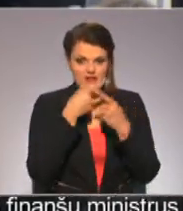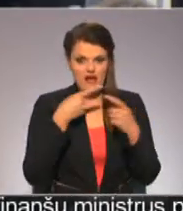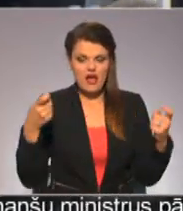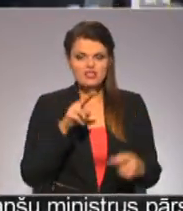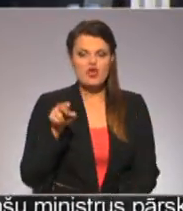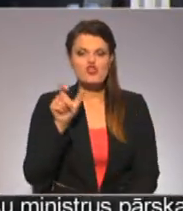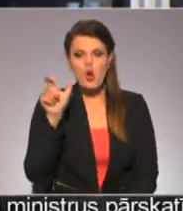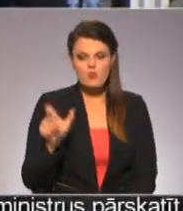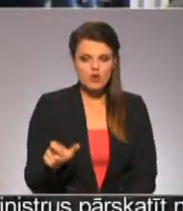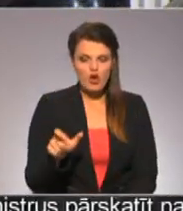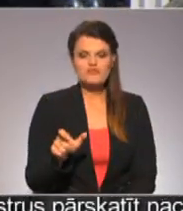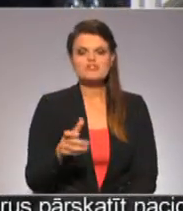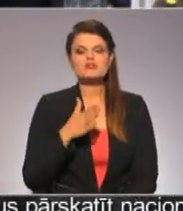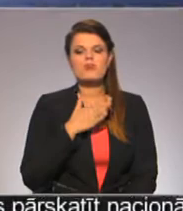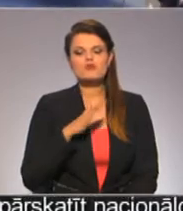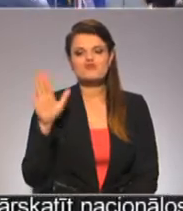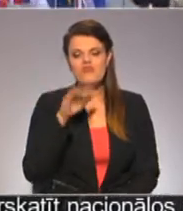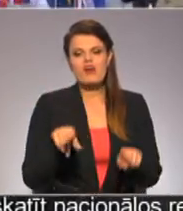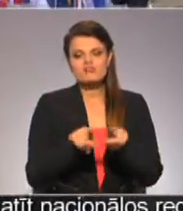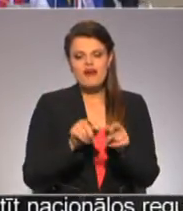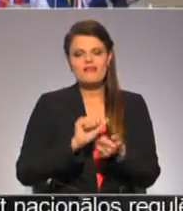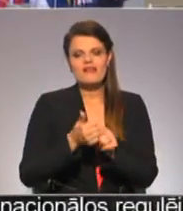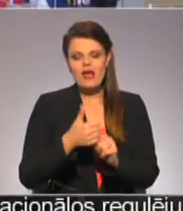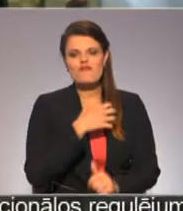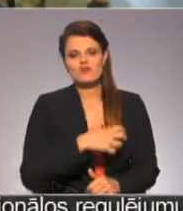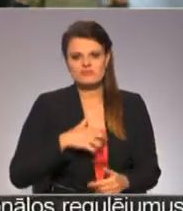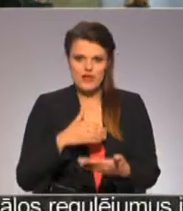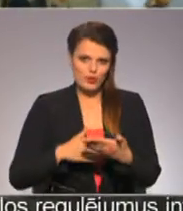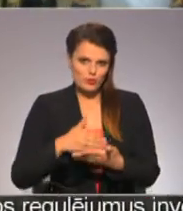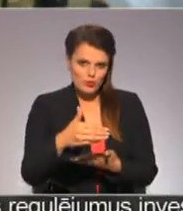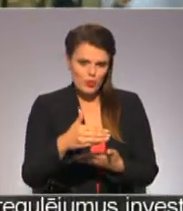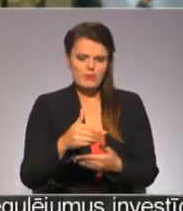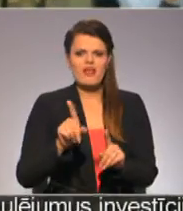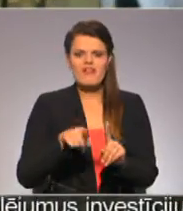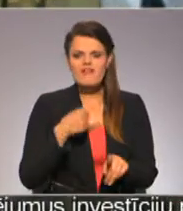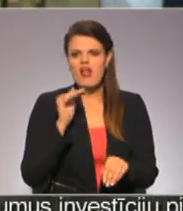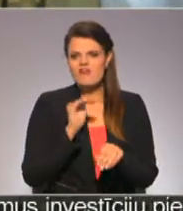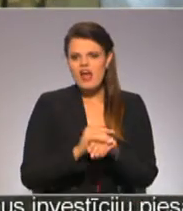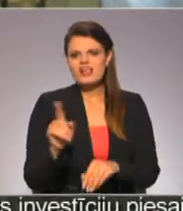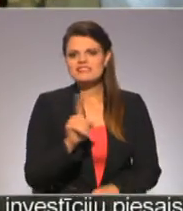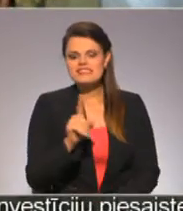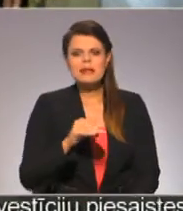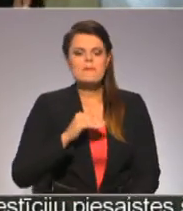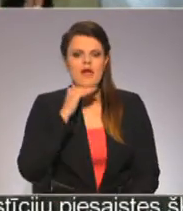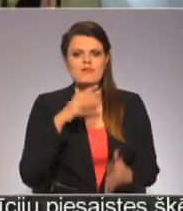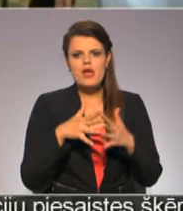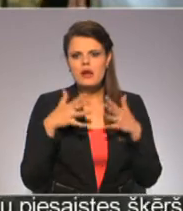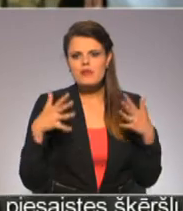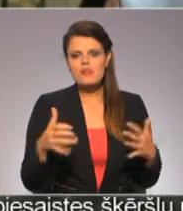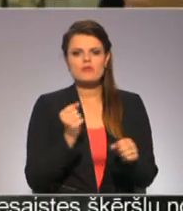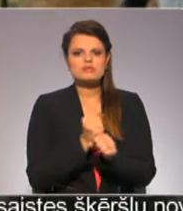valdes Dombrauskis, arī mūsu valstī reformas ir jāturpina. Aizviena faktiski vēl ir pietiekam daudz